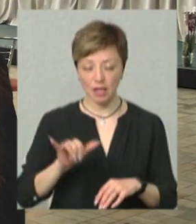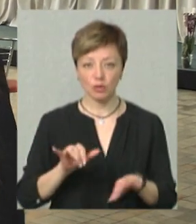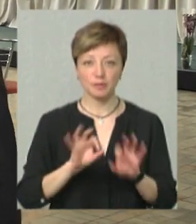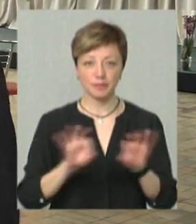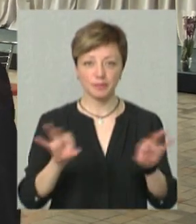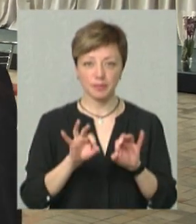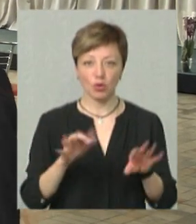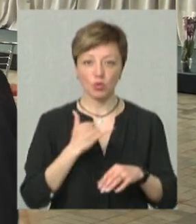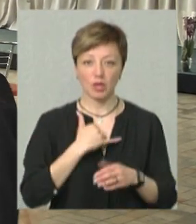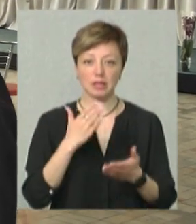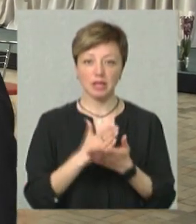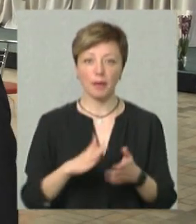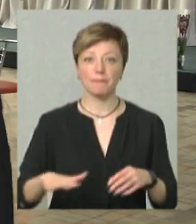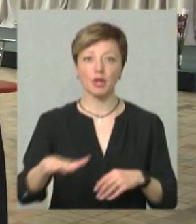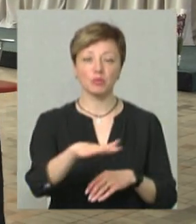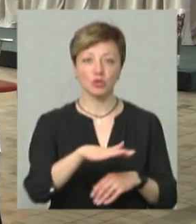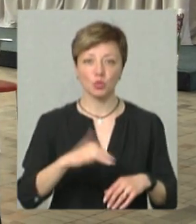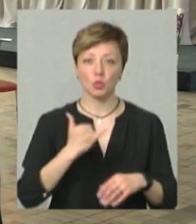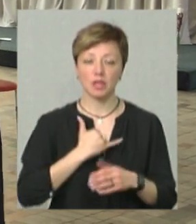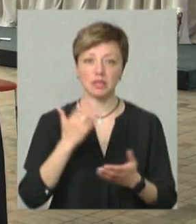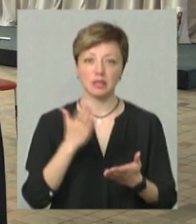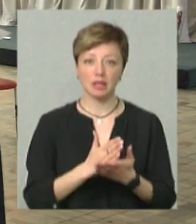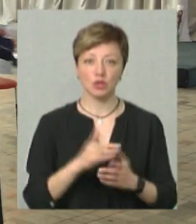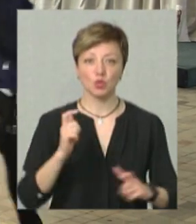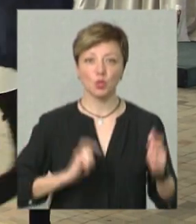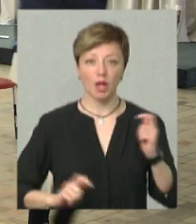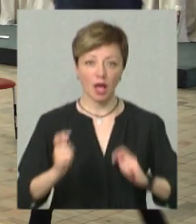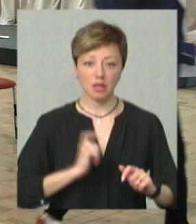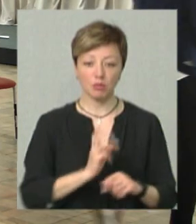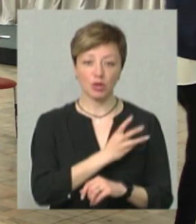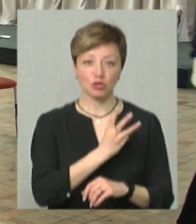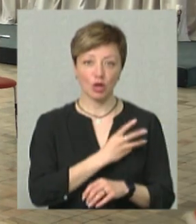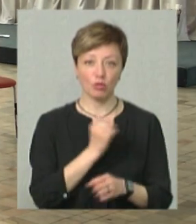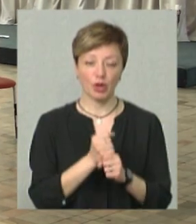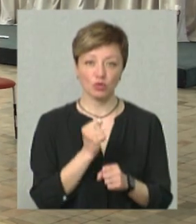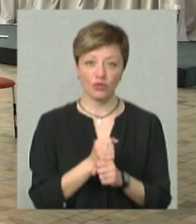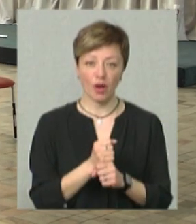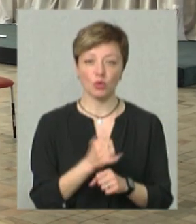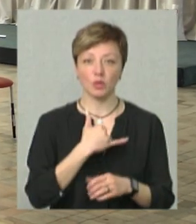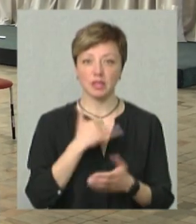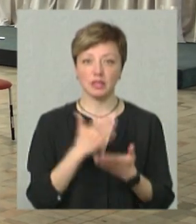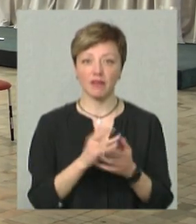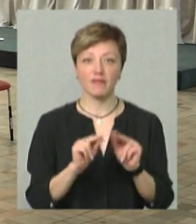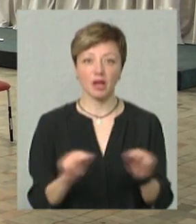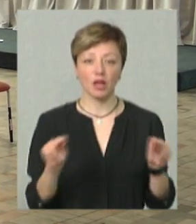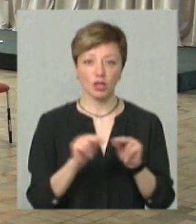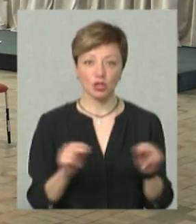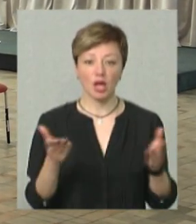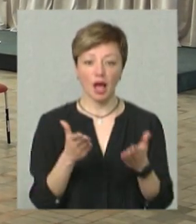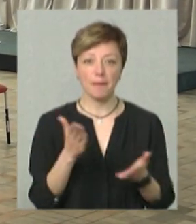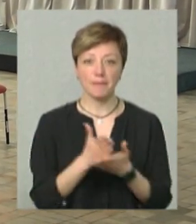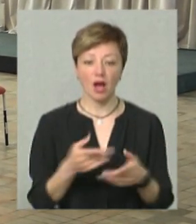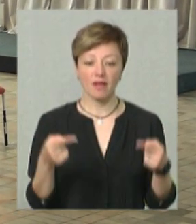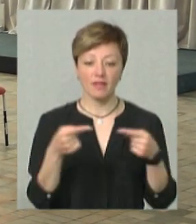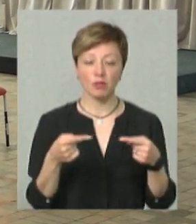розповідає. В нас є приміщення, в нас є студенти, які бажають працювати, в нас є викладачі, які